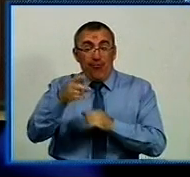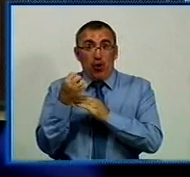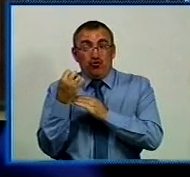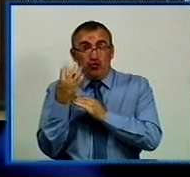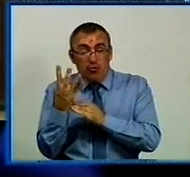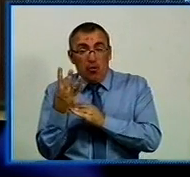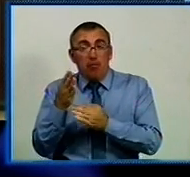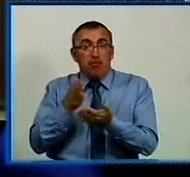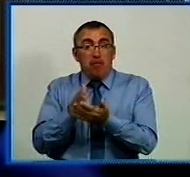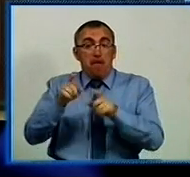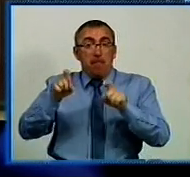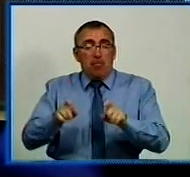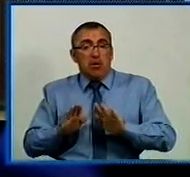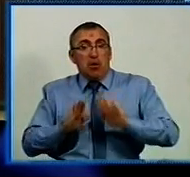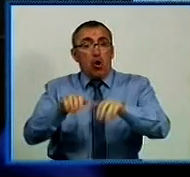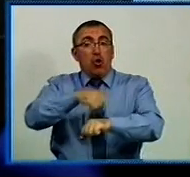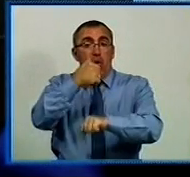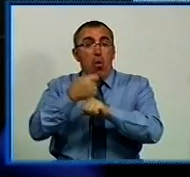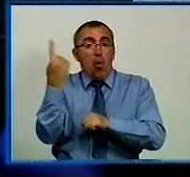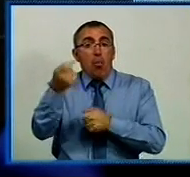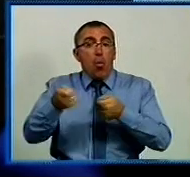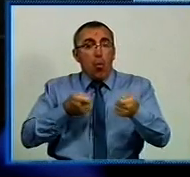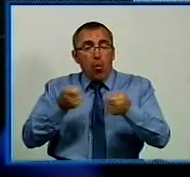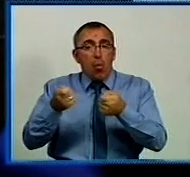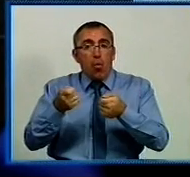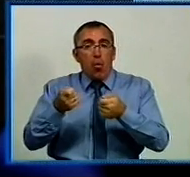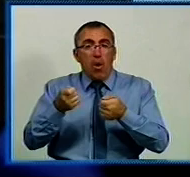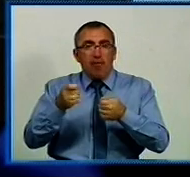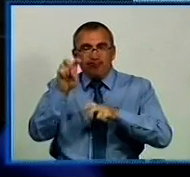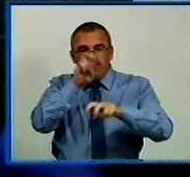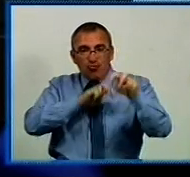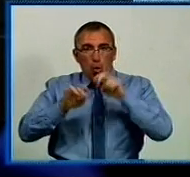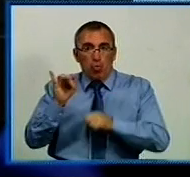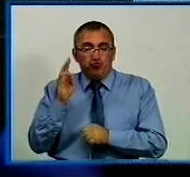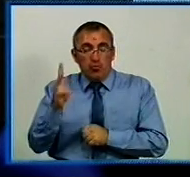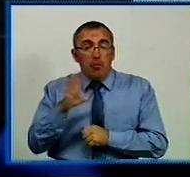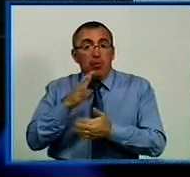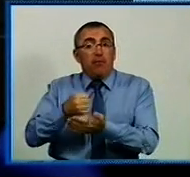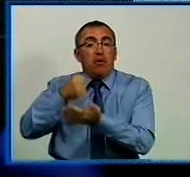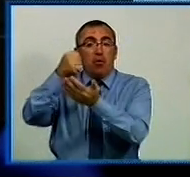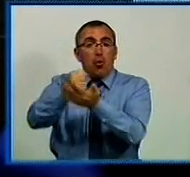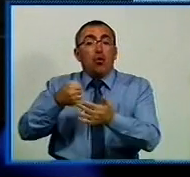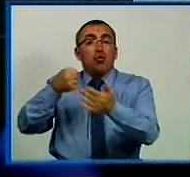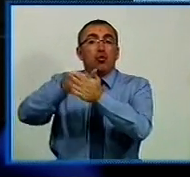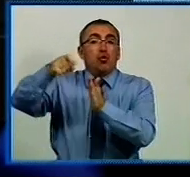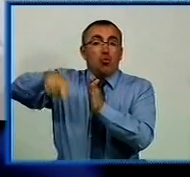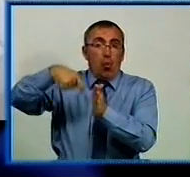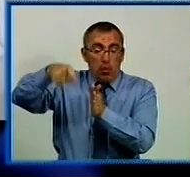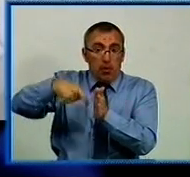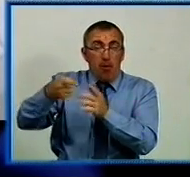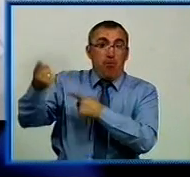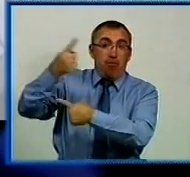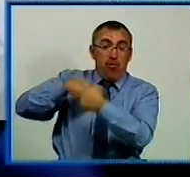-го обіймав посаду заступника начальника обласного управління карного розшуку, після чого був направлений на Донеччину. До